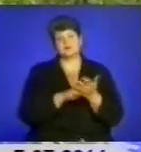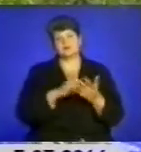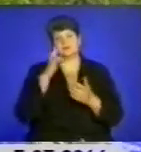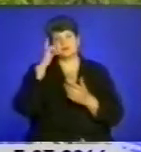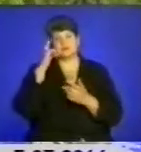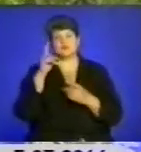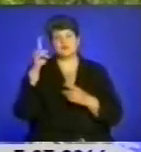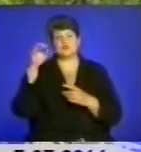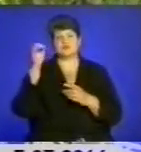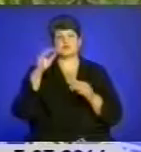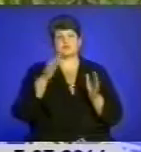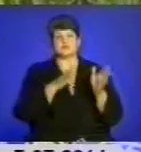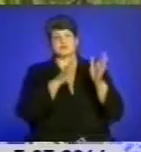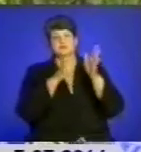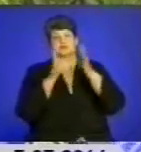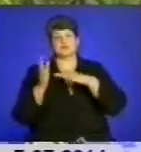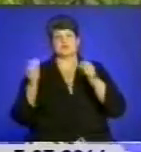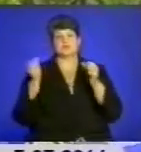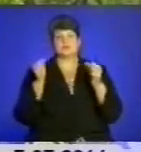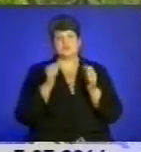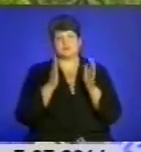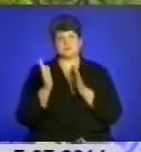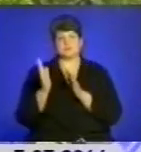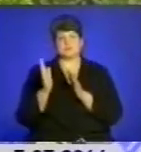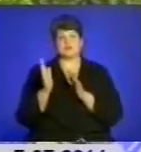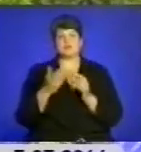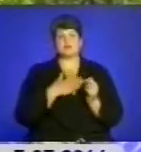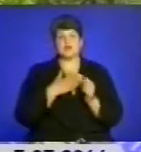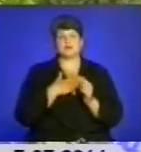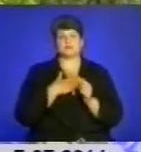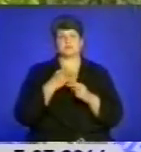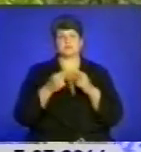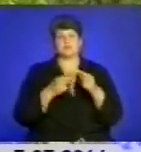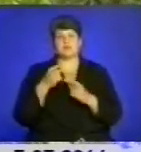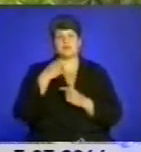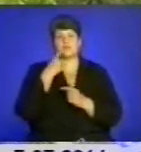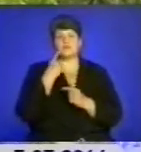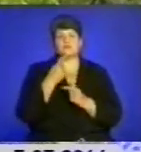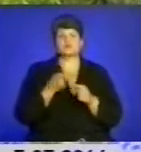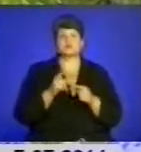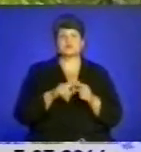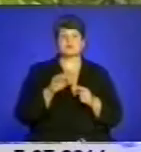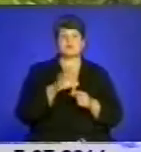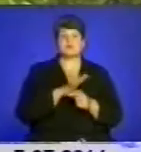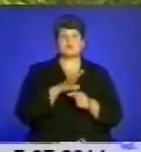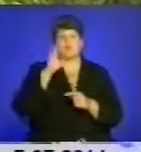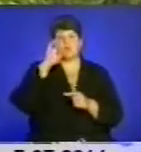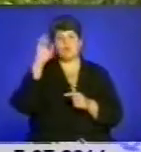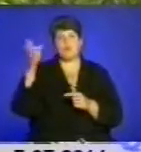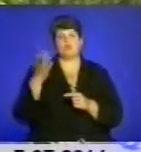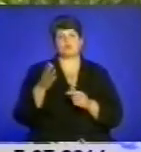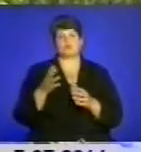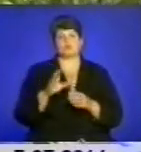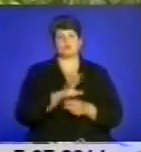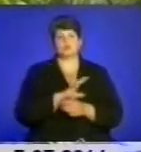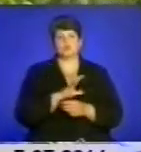зими. І наші предки святкували, казали, з одного боку, днівчені, що це був бог плодючості, рияло. Інші кажуть,